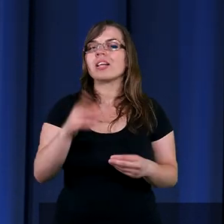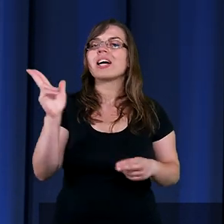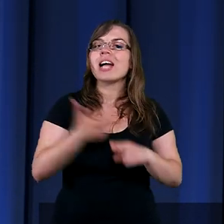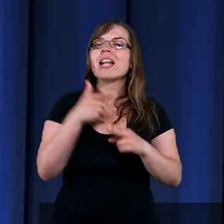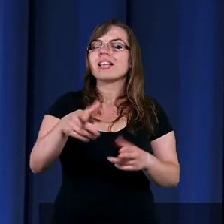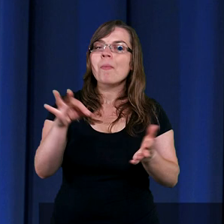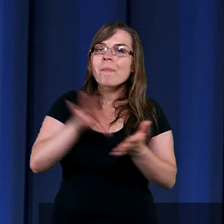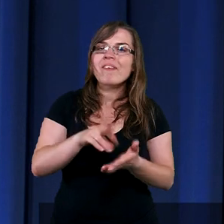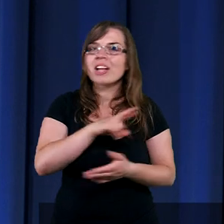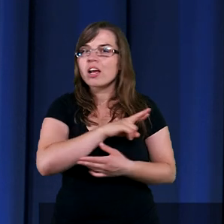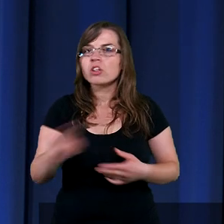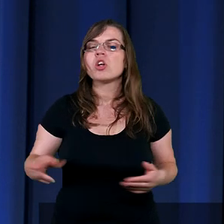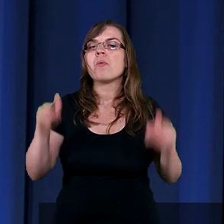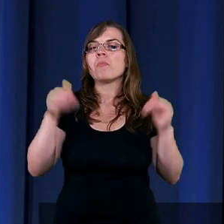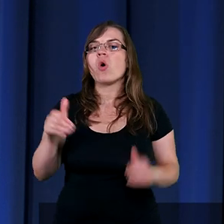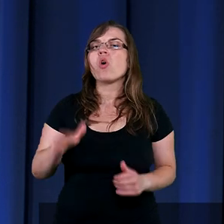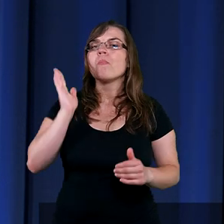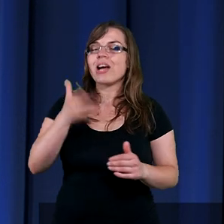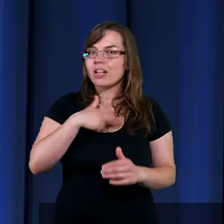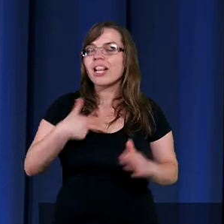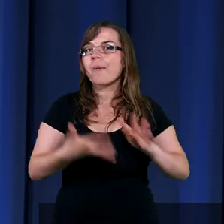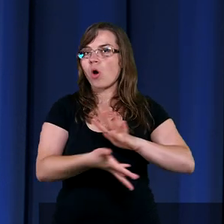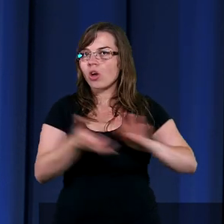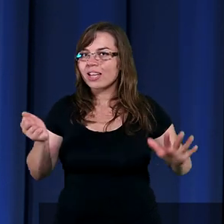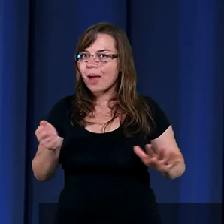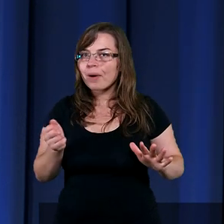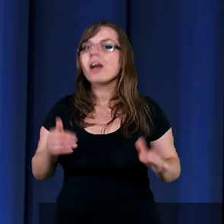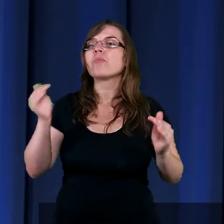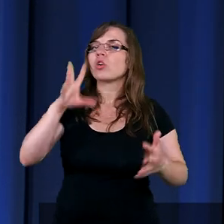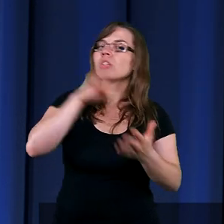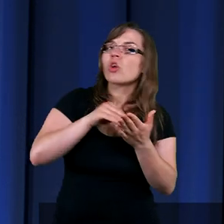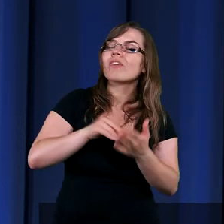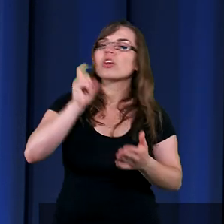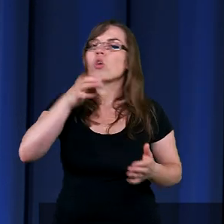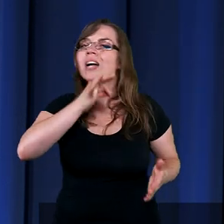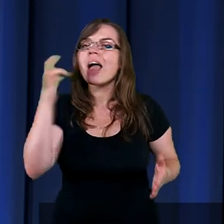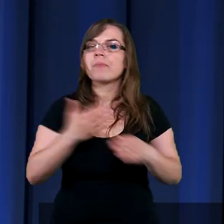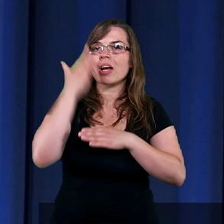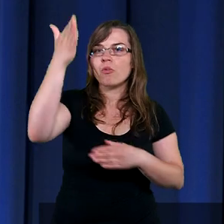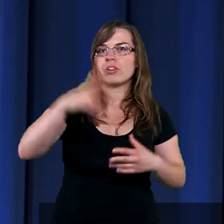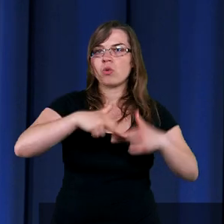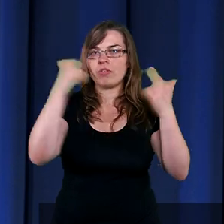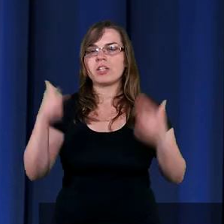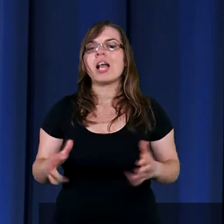pewne rzeczy może będą nam odebrane, abyśmy mogli doświadczyć czegoś lepszego. Amen.